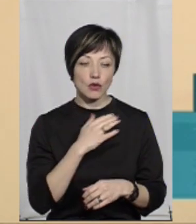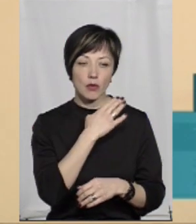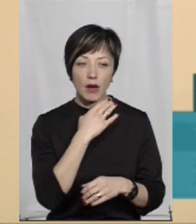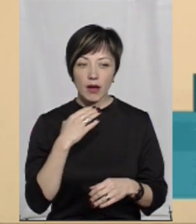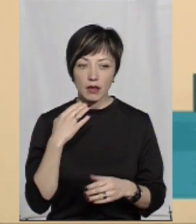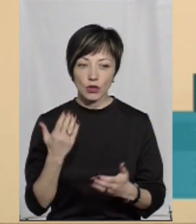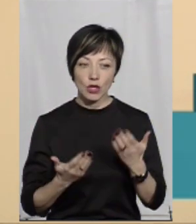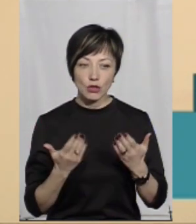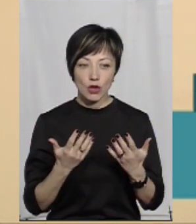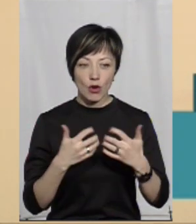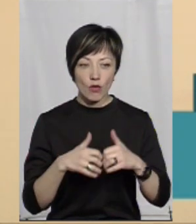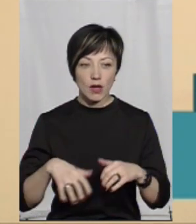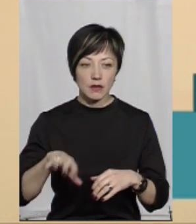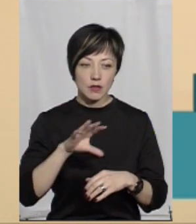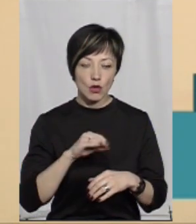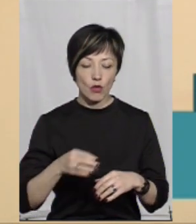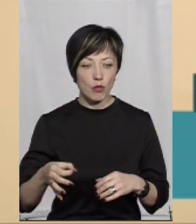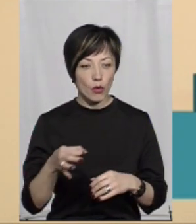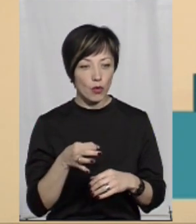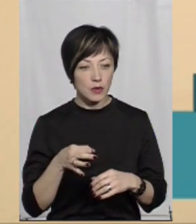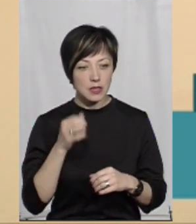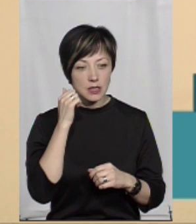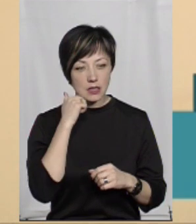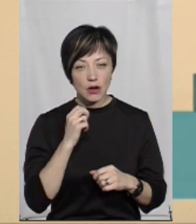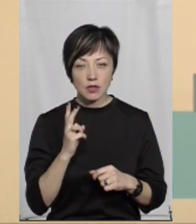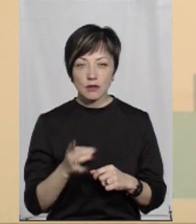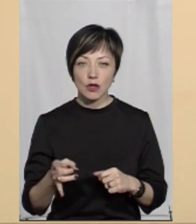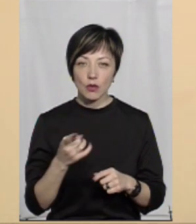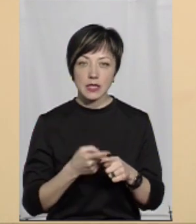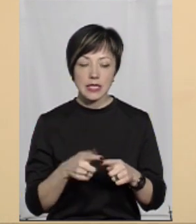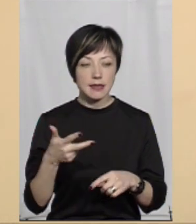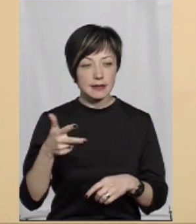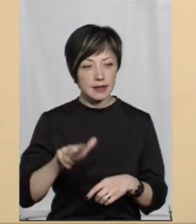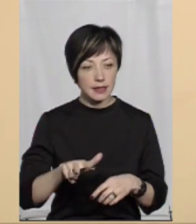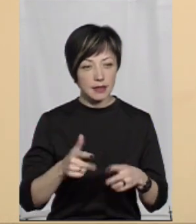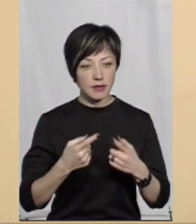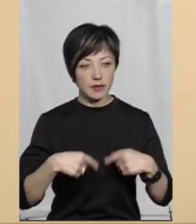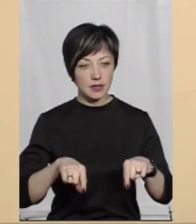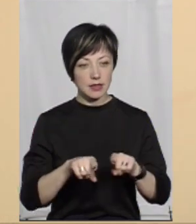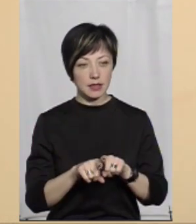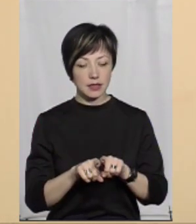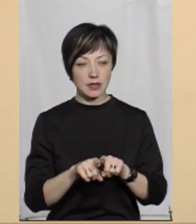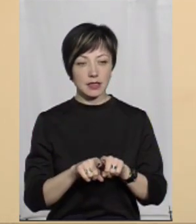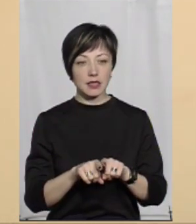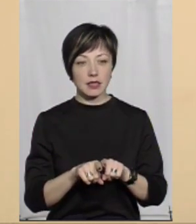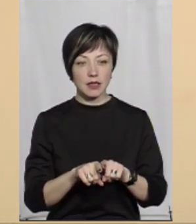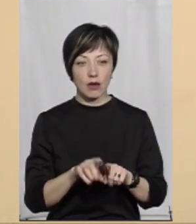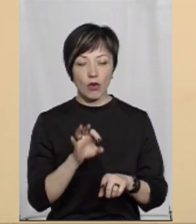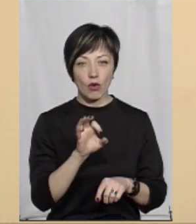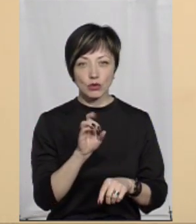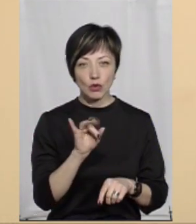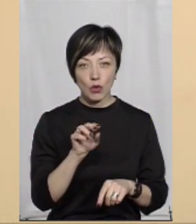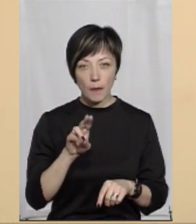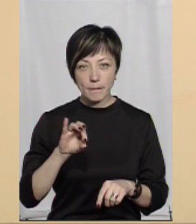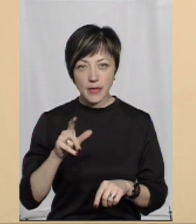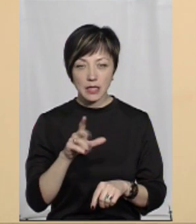якщо рахувати в цілому по області. В Старокостянтинівському районі це три відділення. Це Старий Остропіль, Самчики,